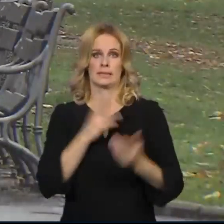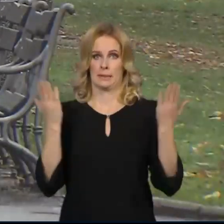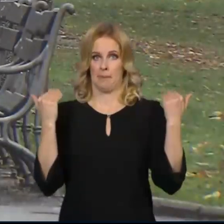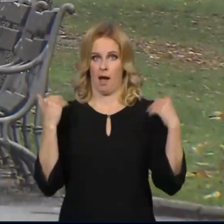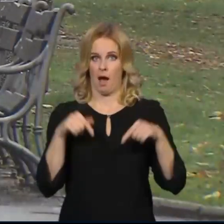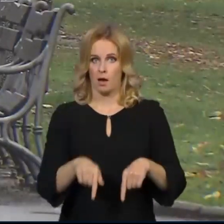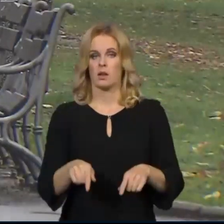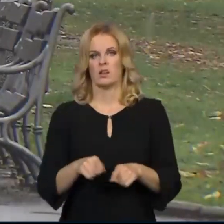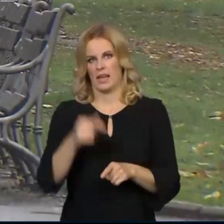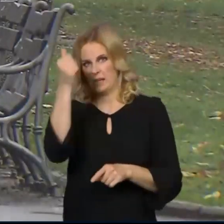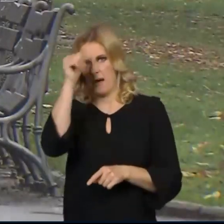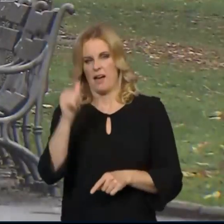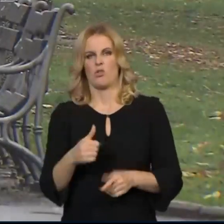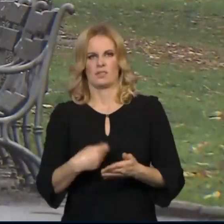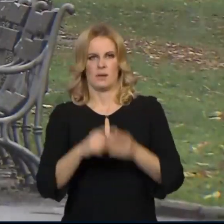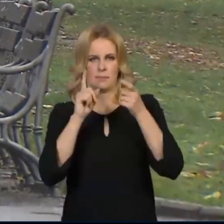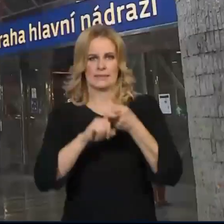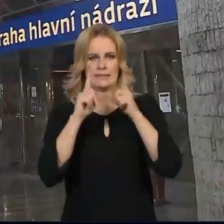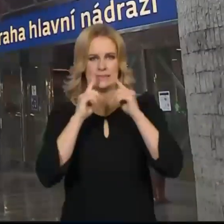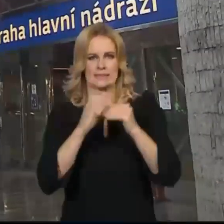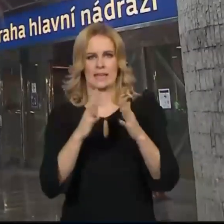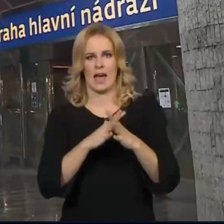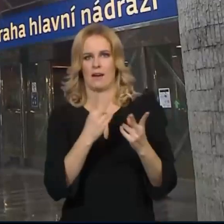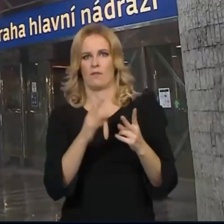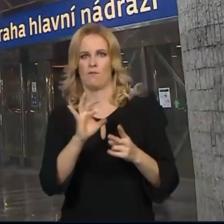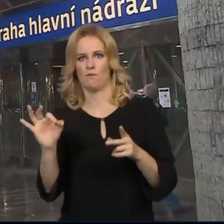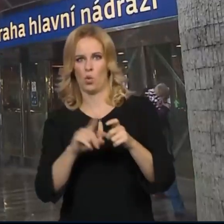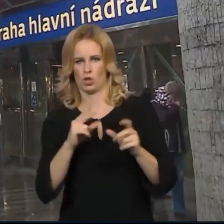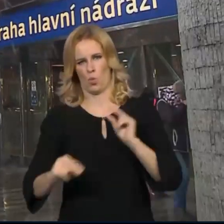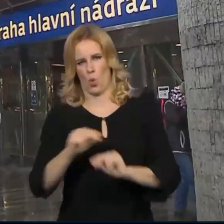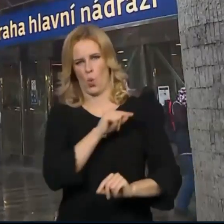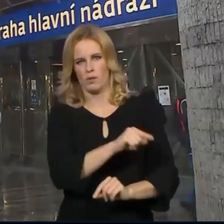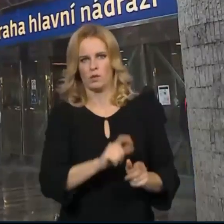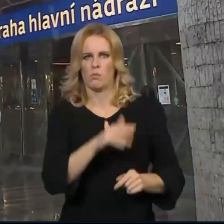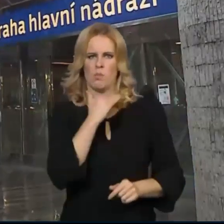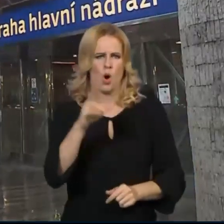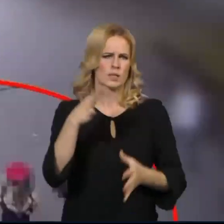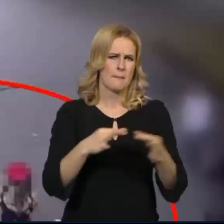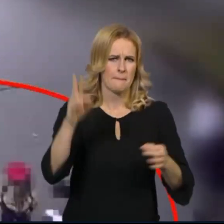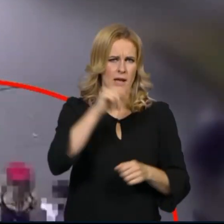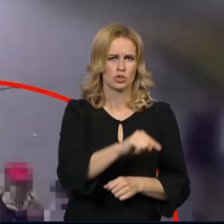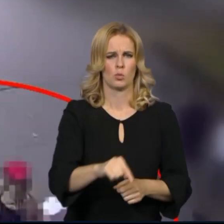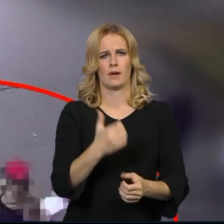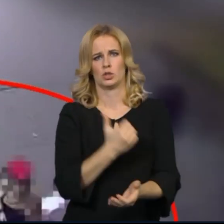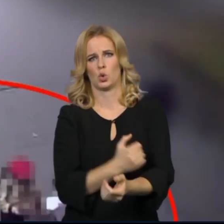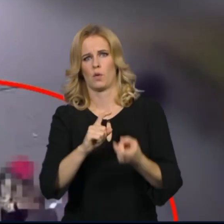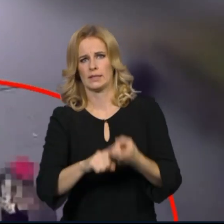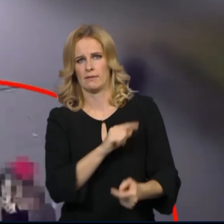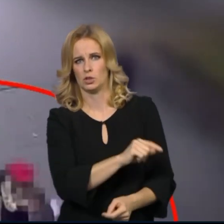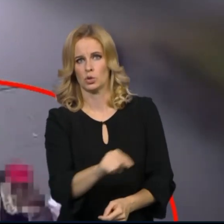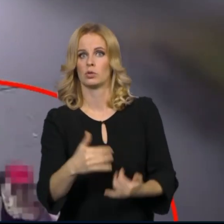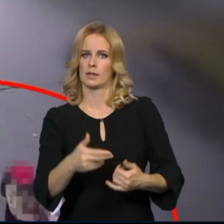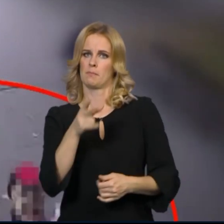které získaly přes dívku Sherwood. A kde denně zasahují policisté u potiček bezdomovců nebo drogově závislých. Je